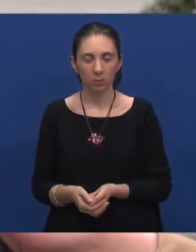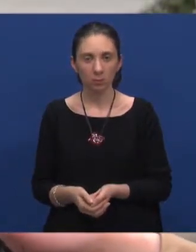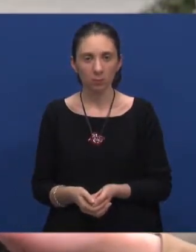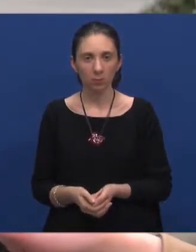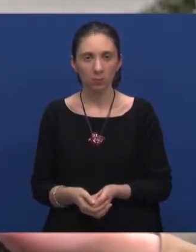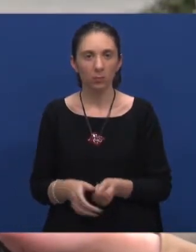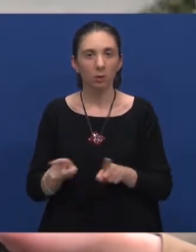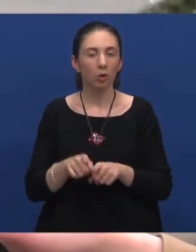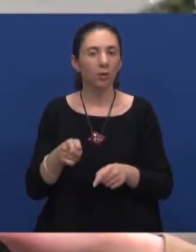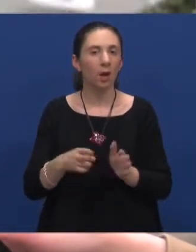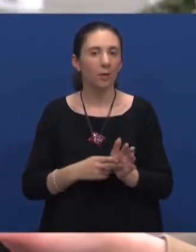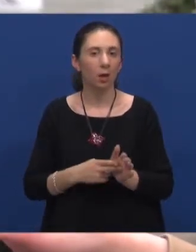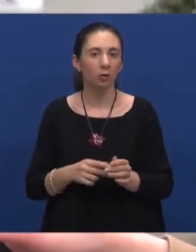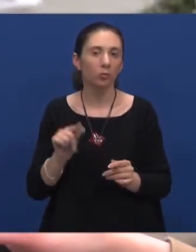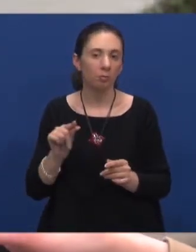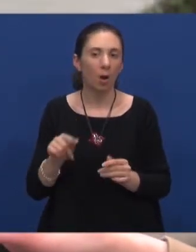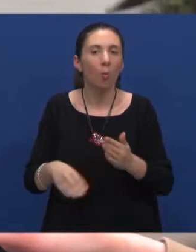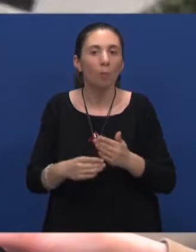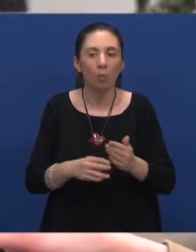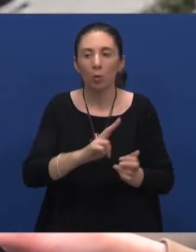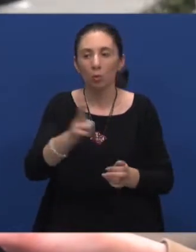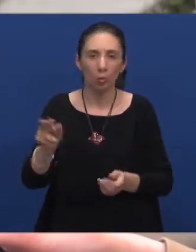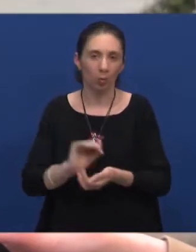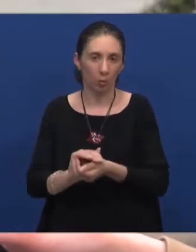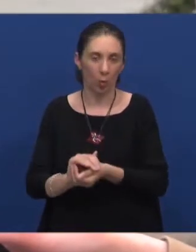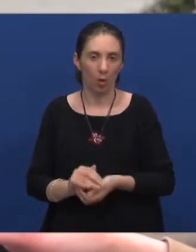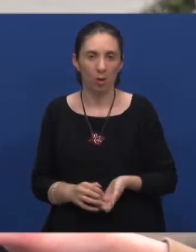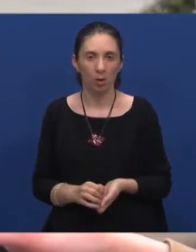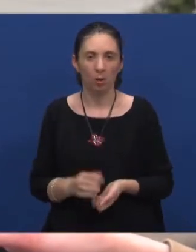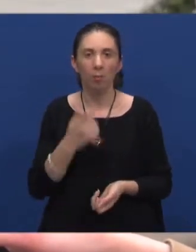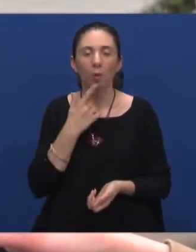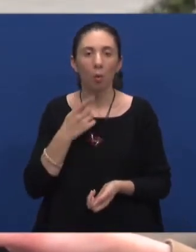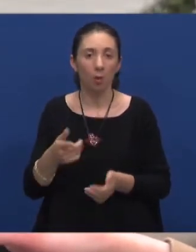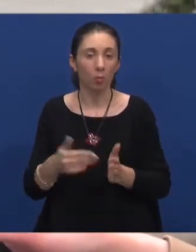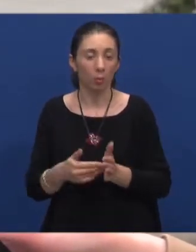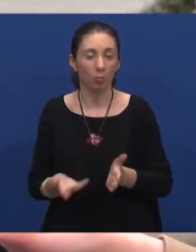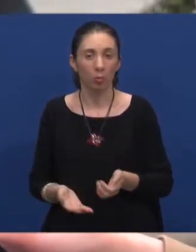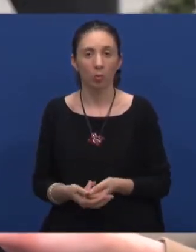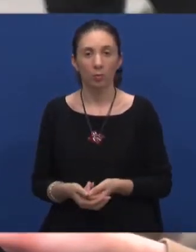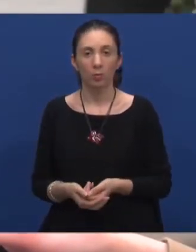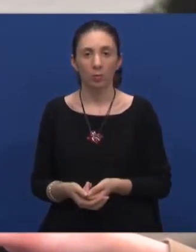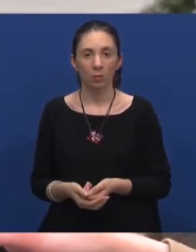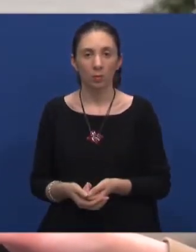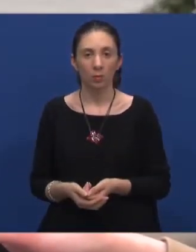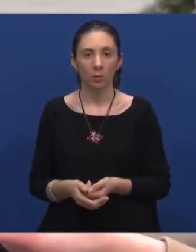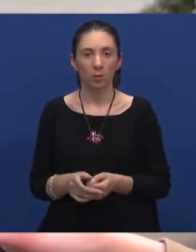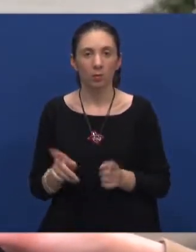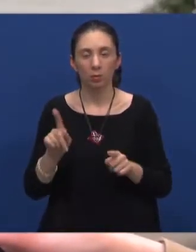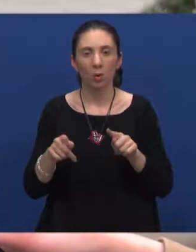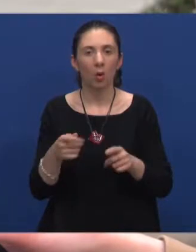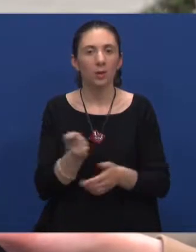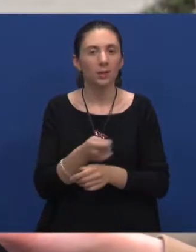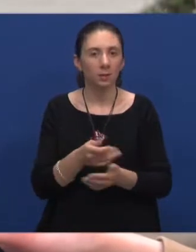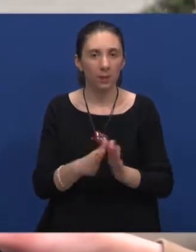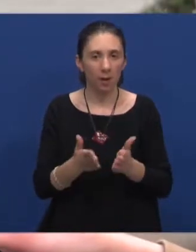na taj način malo nastojim pomoći drugim kolegama kojima to treba i lektoriram povremeno